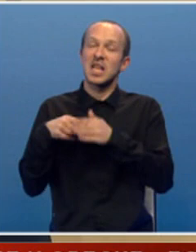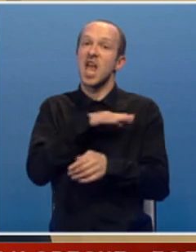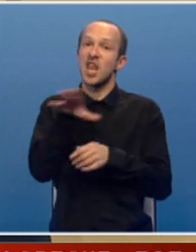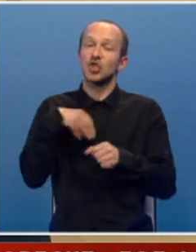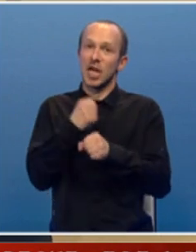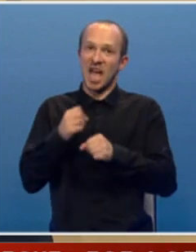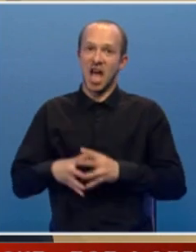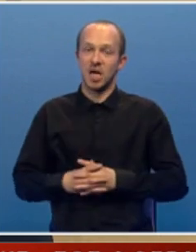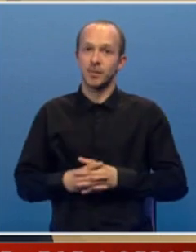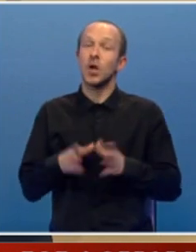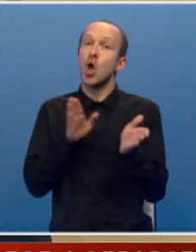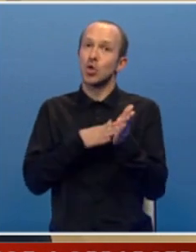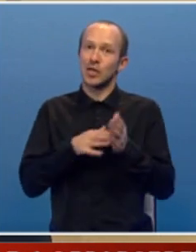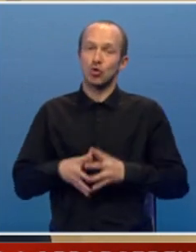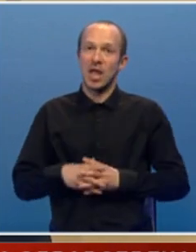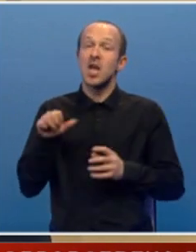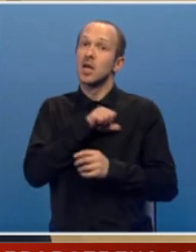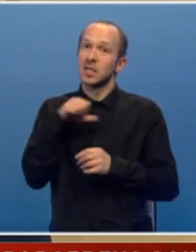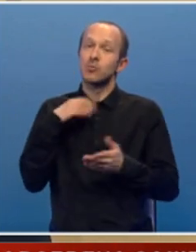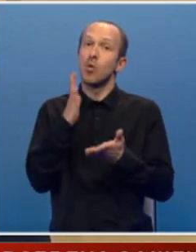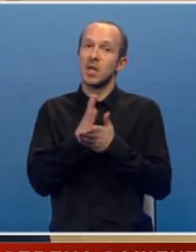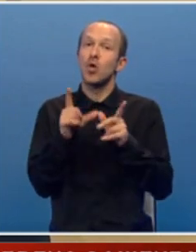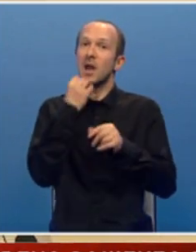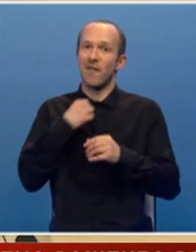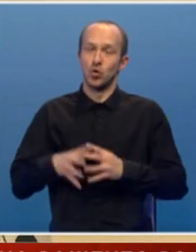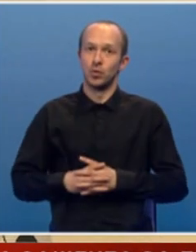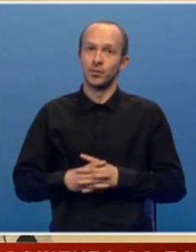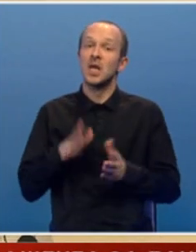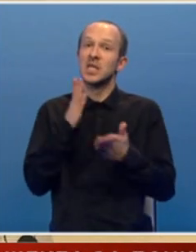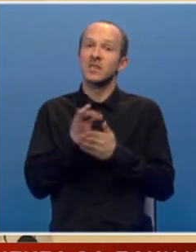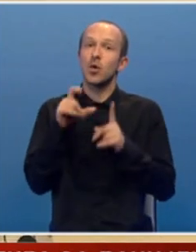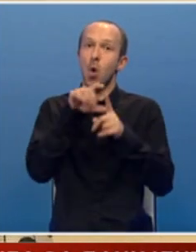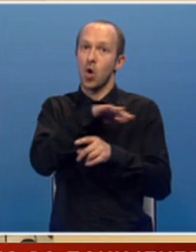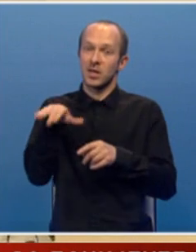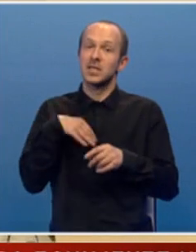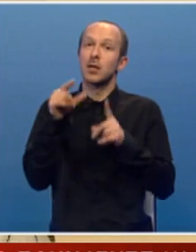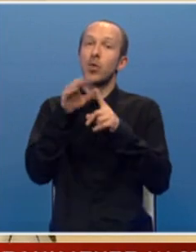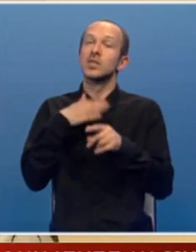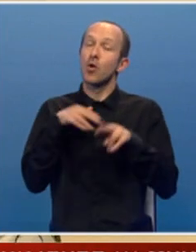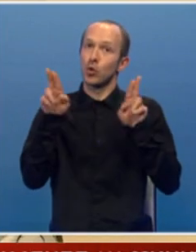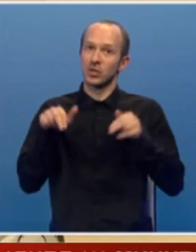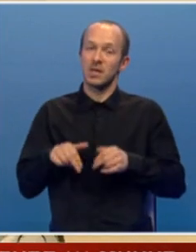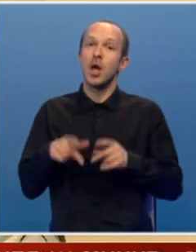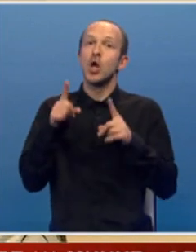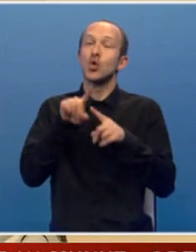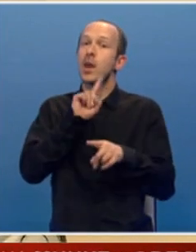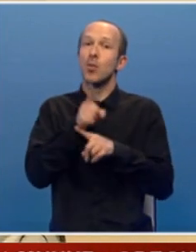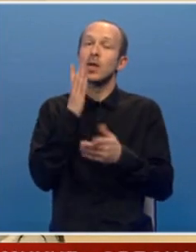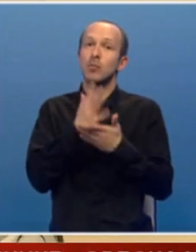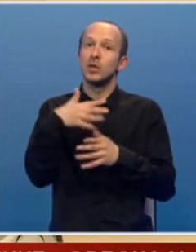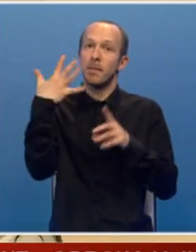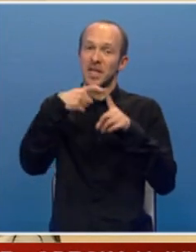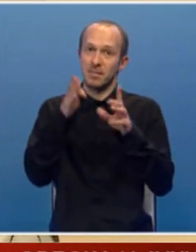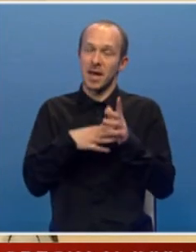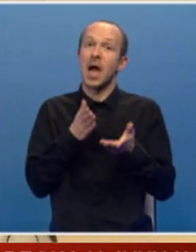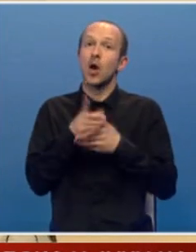našega rada, dokazuje da smo bili u pravu. Svako od nas po svojim mogućnostima, to ne mora da bude pet